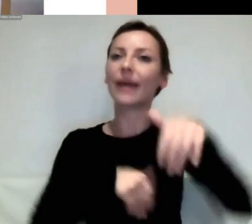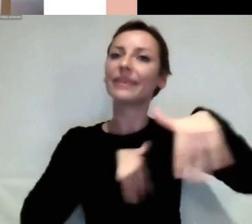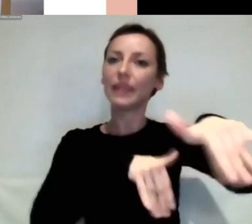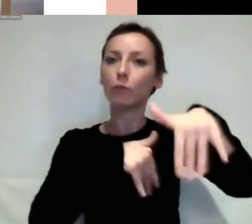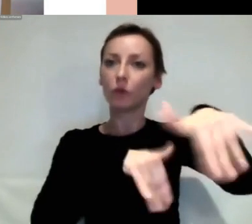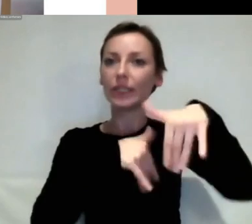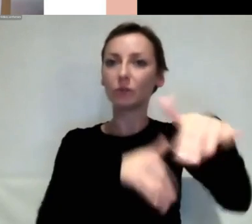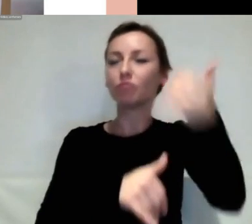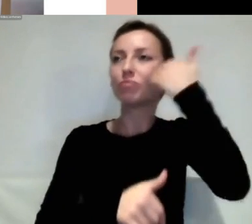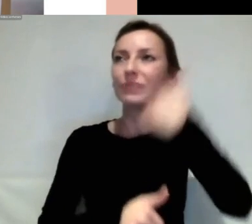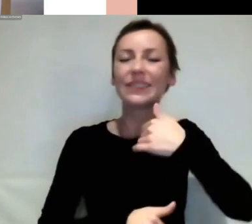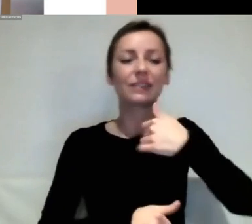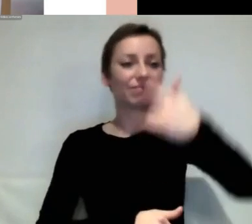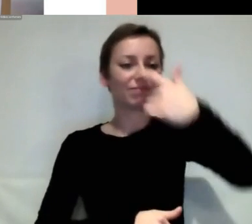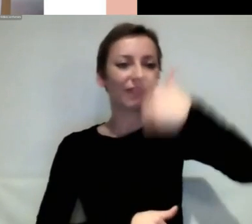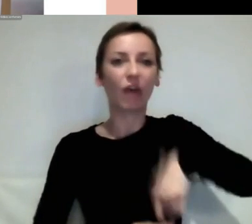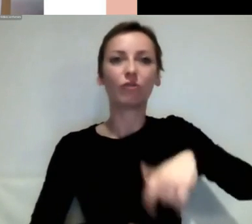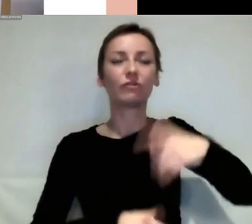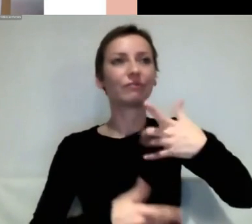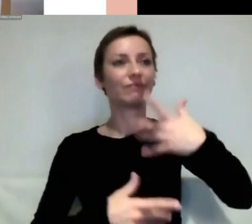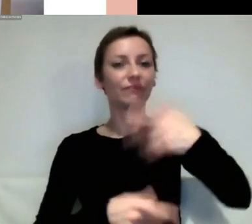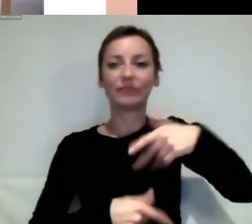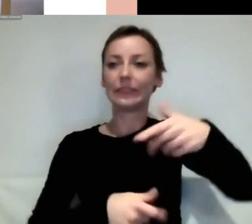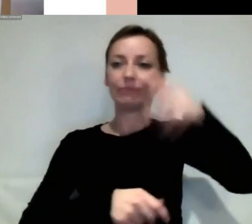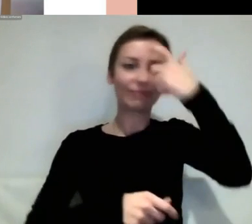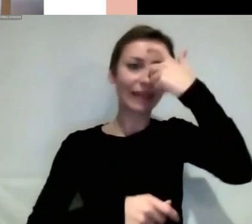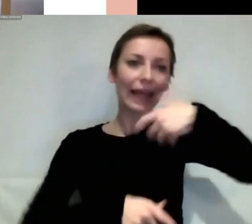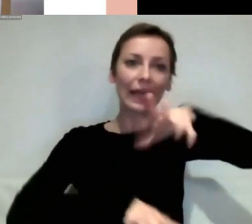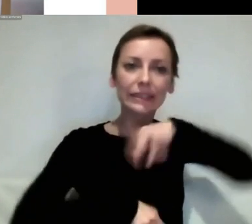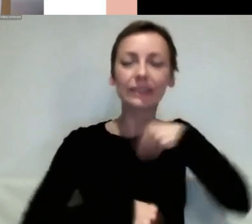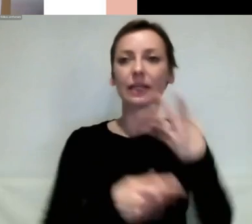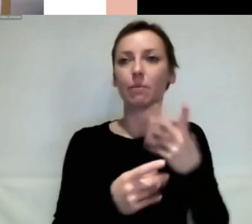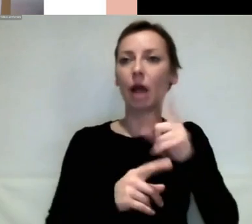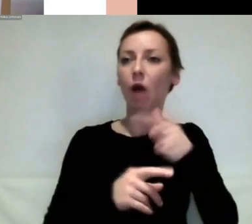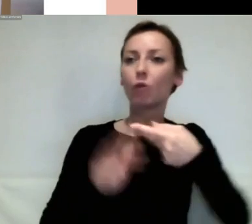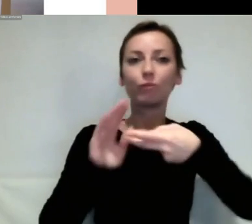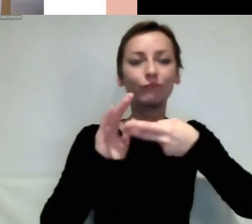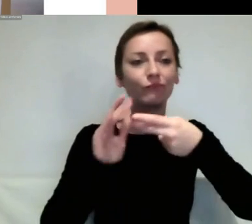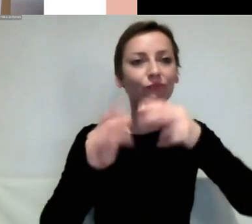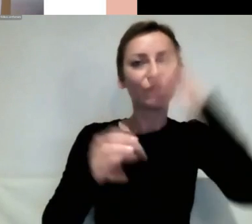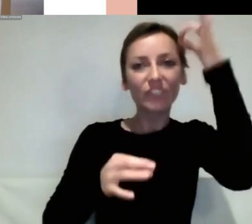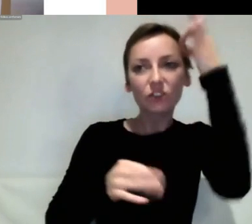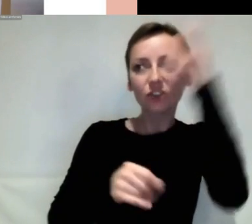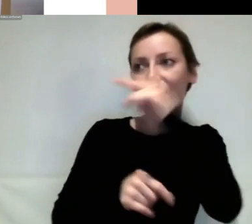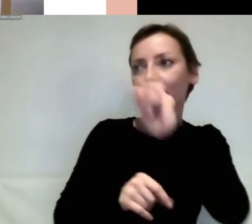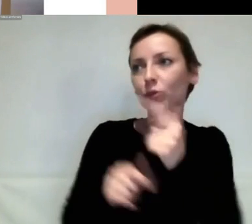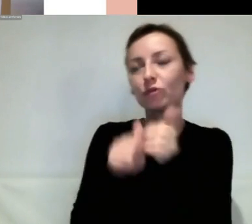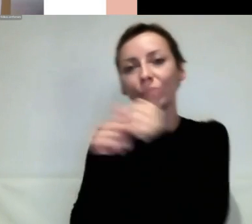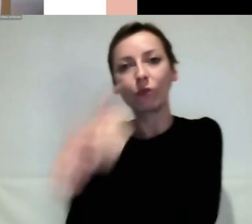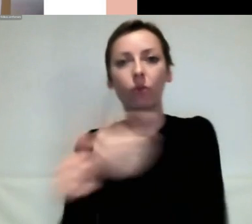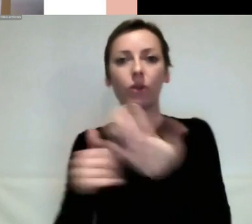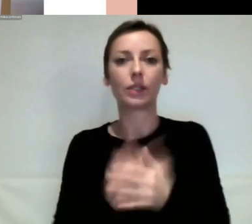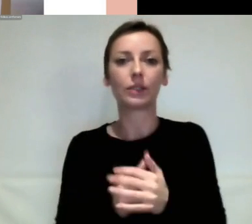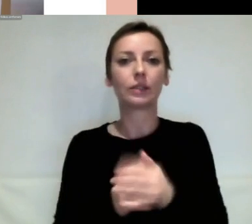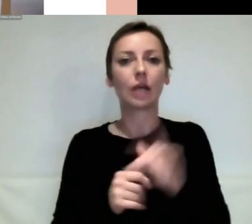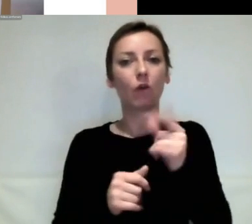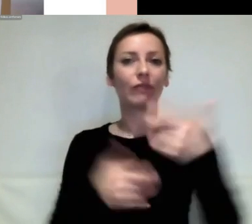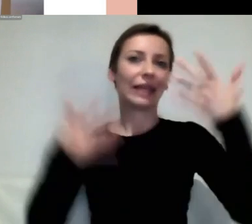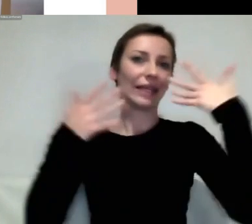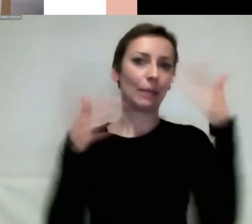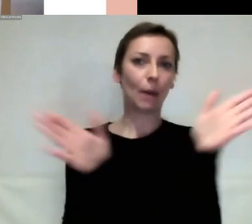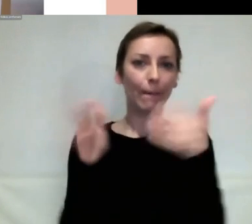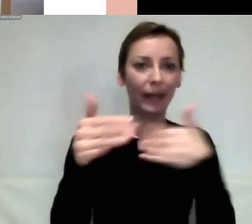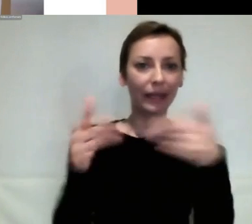auf die Wissenschaft und dann unten das, was dabei rauskam, das sogenannte Klimapäckchen. Und auch hier nochmal das Zitat von